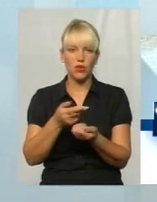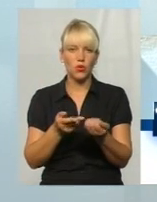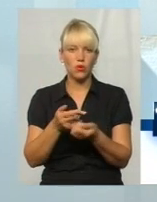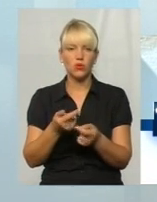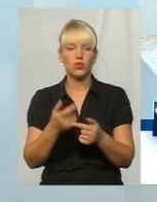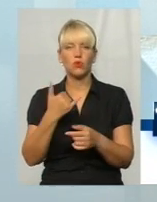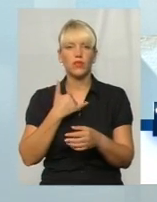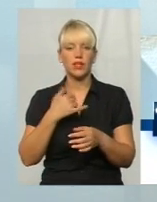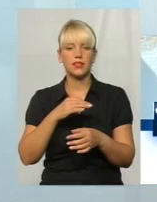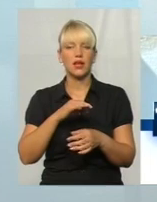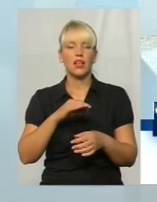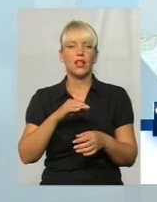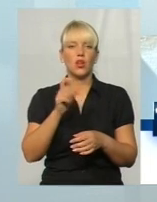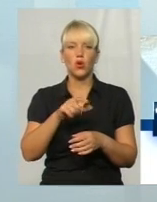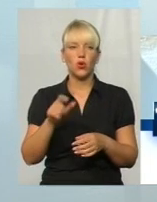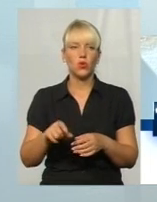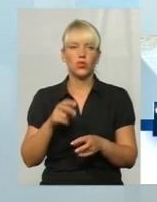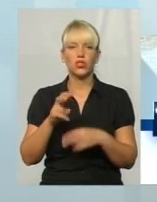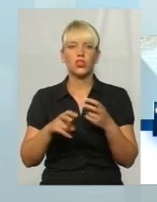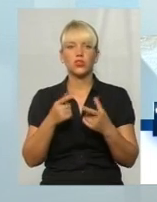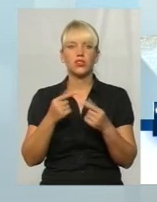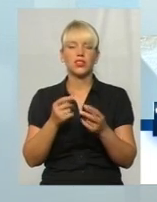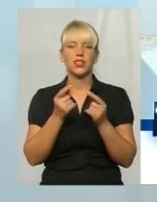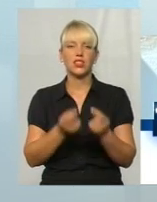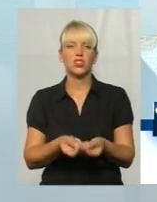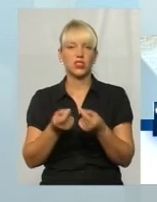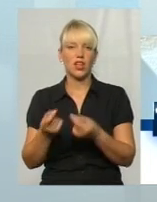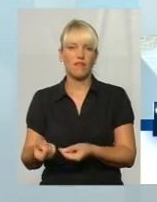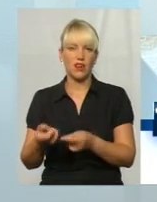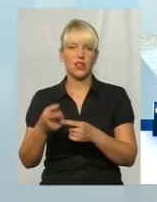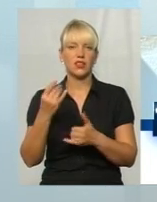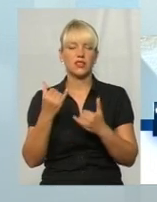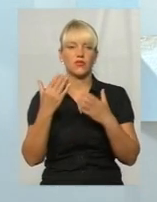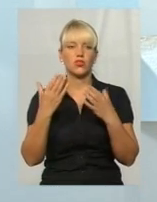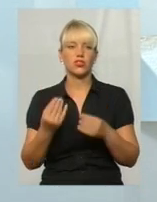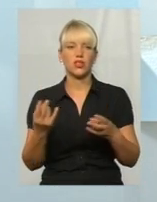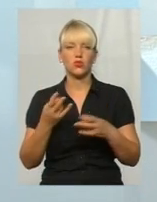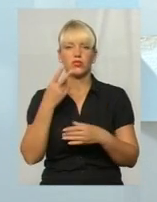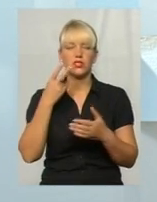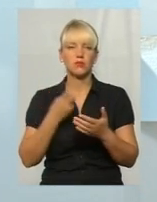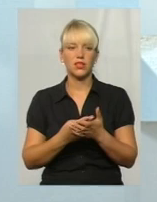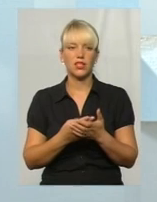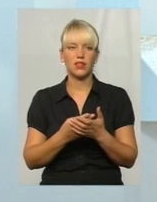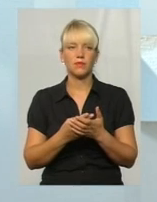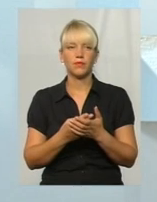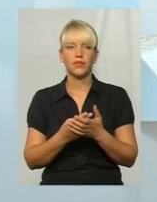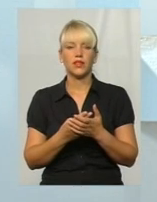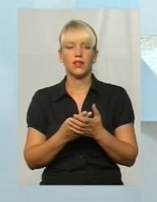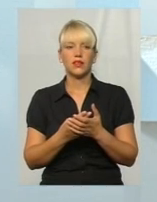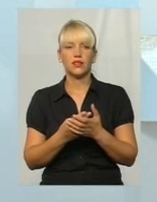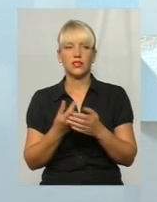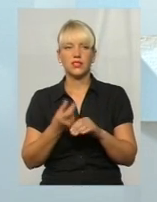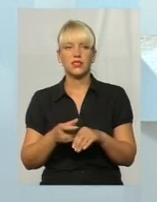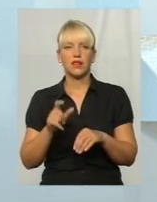потребитель, ну, к сожалению, іщет, де подішевле. На сьогоднішній день надо смотреть совершенно на